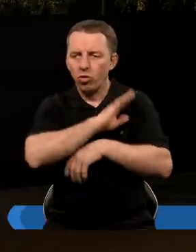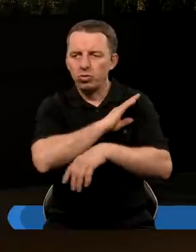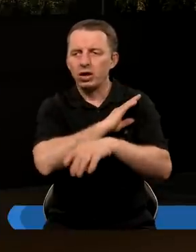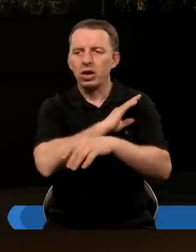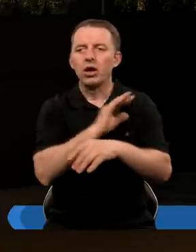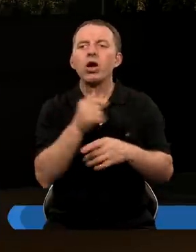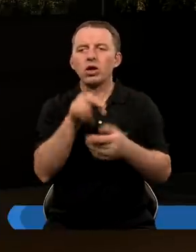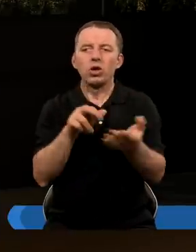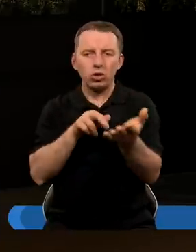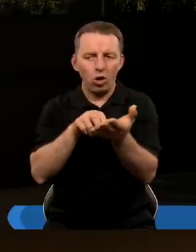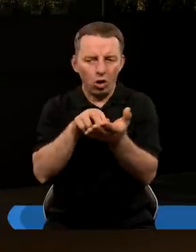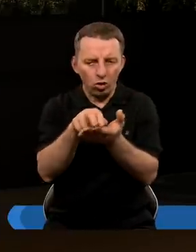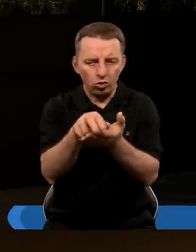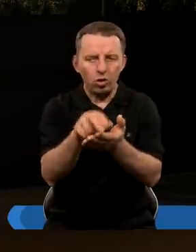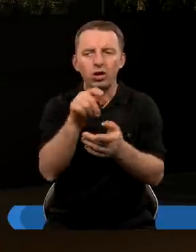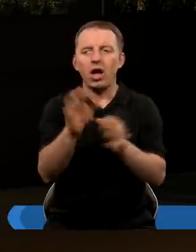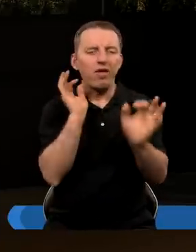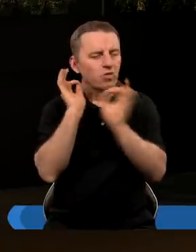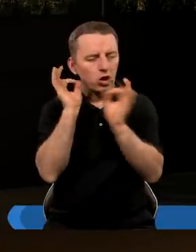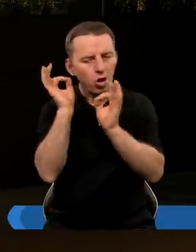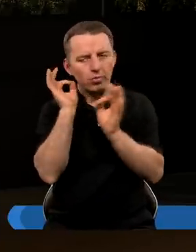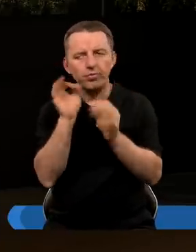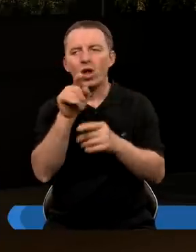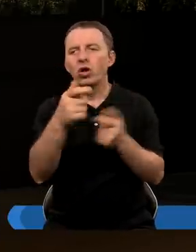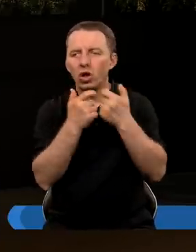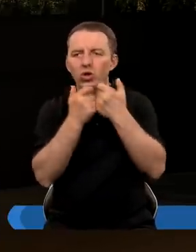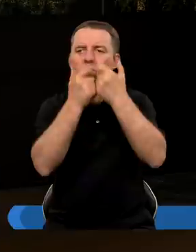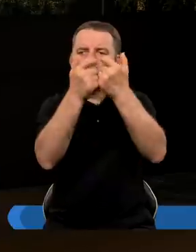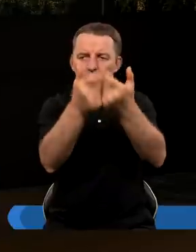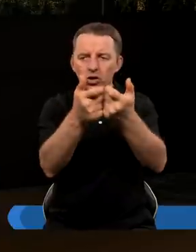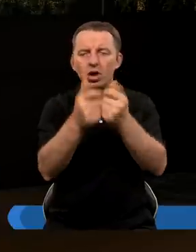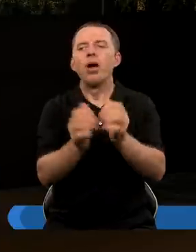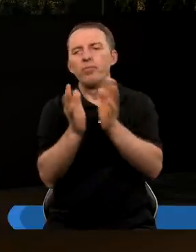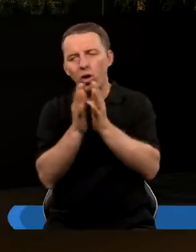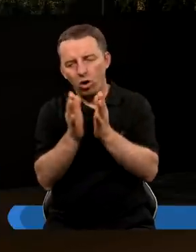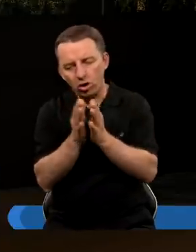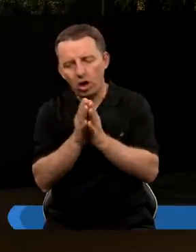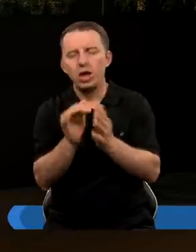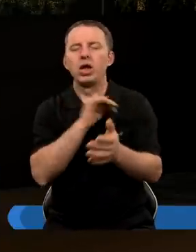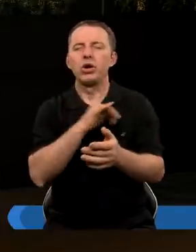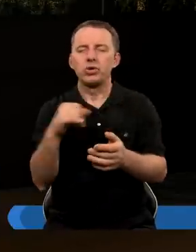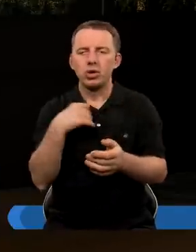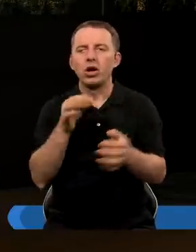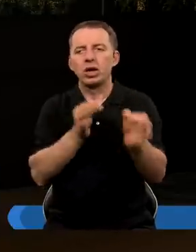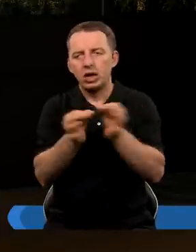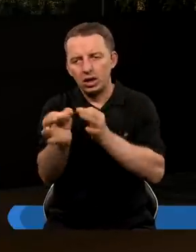jak do nich doszła ta wiadomość, to oni się zgłosili do króla, wtedy oni modlili się. To jest historia modlitwy